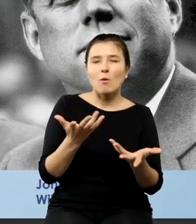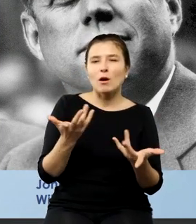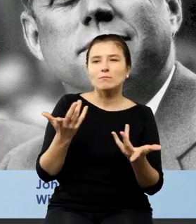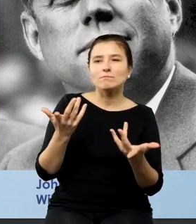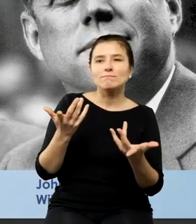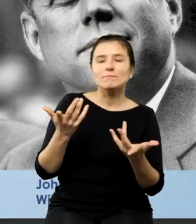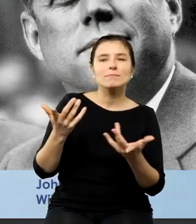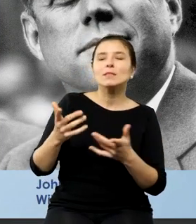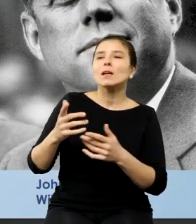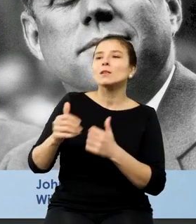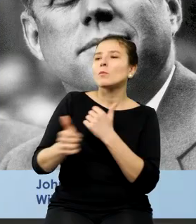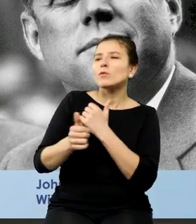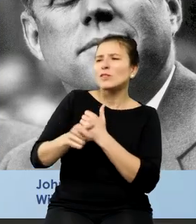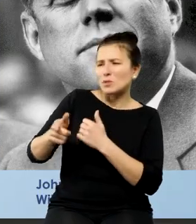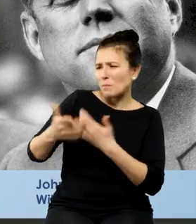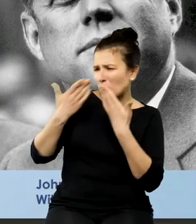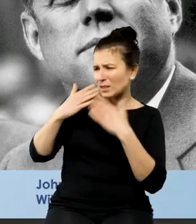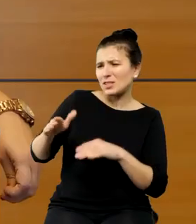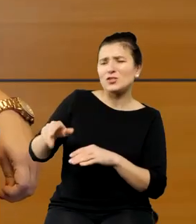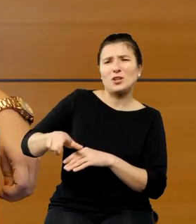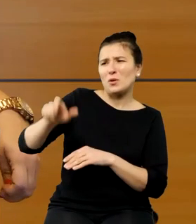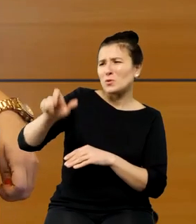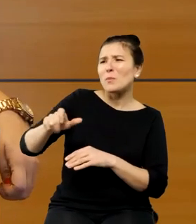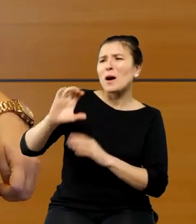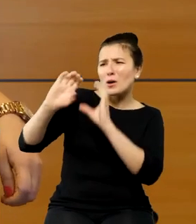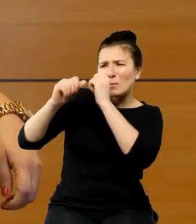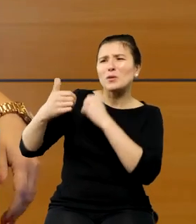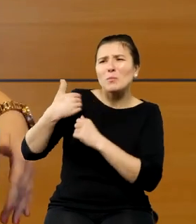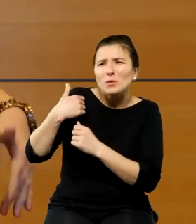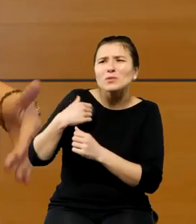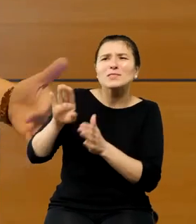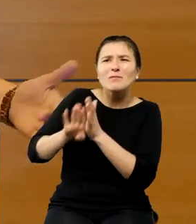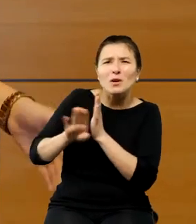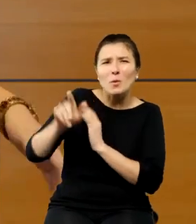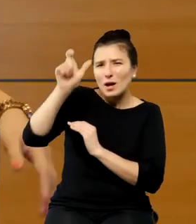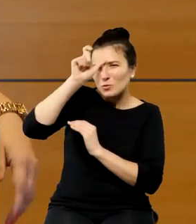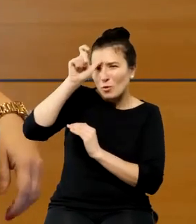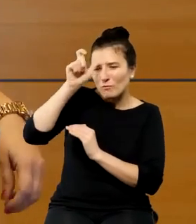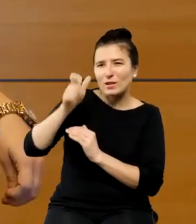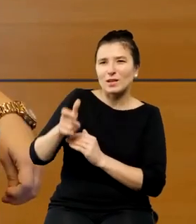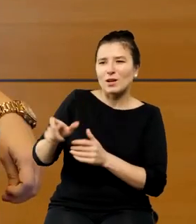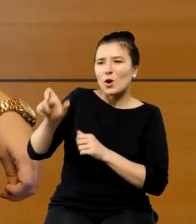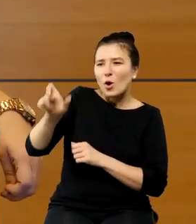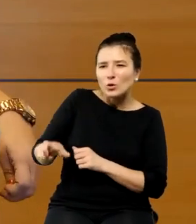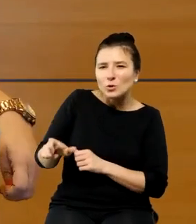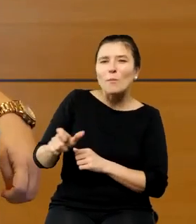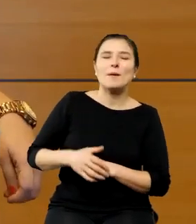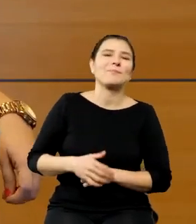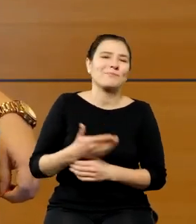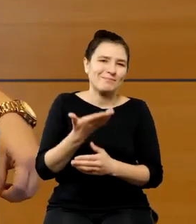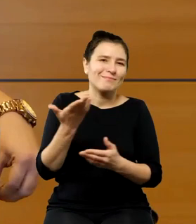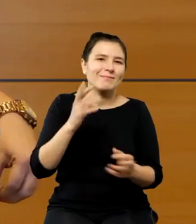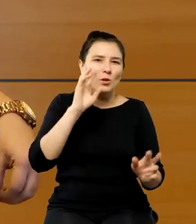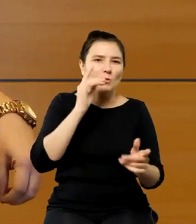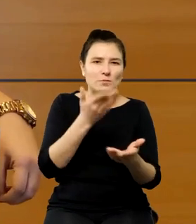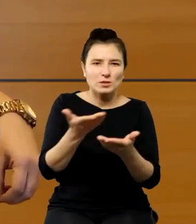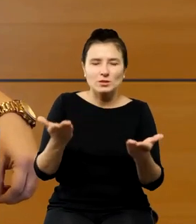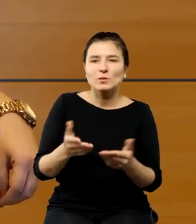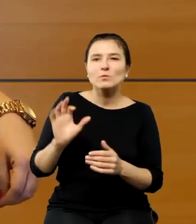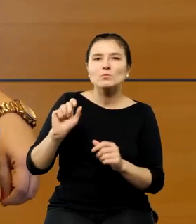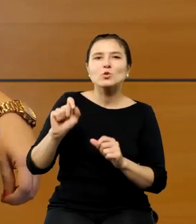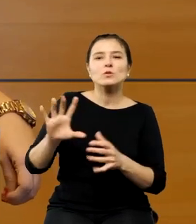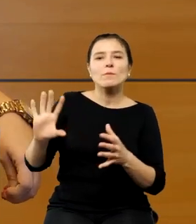go z pomników, ucieleśnić go. Jak Państwo zapewne się domyślają tutaj są nawiązania do